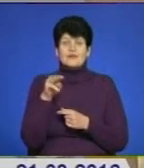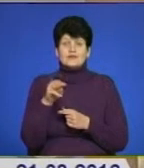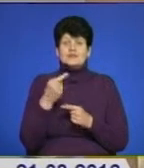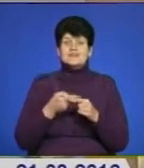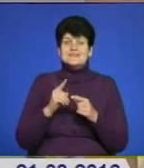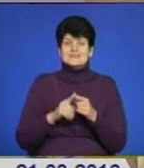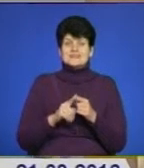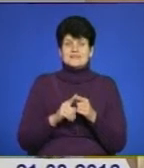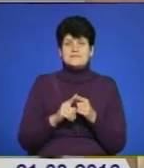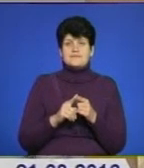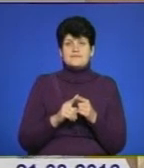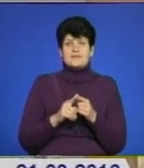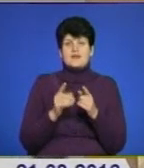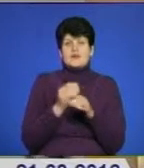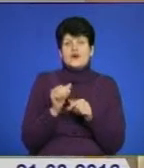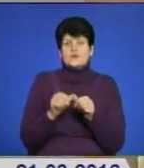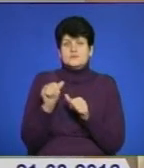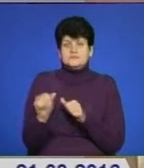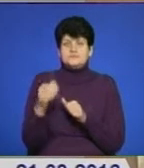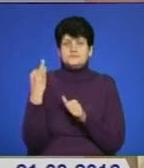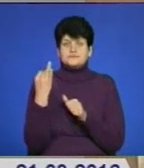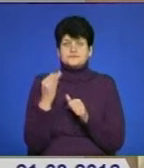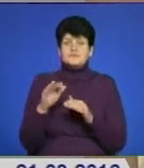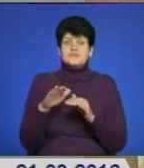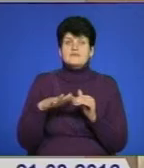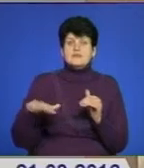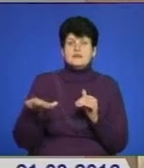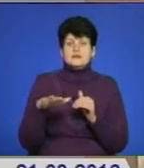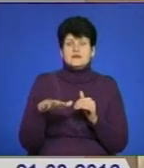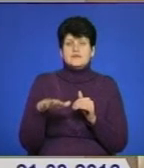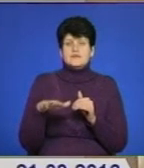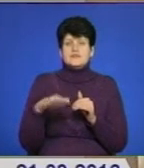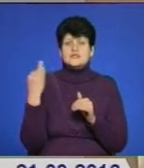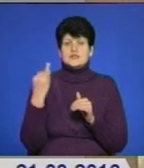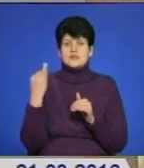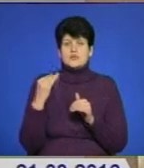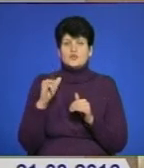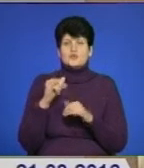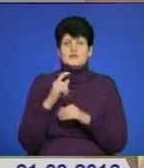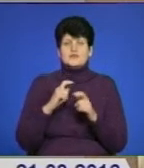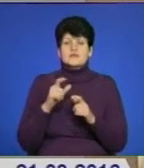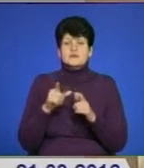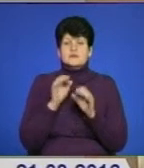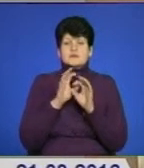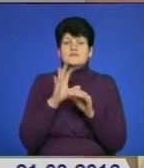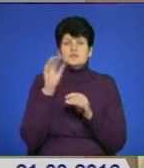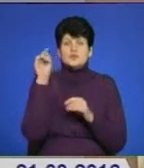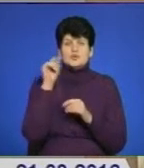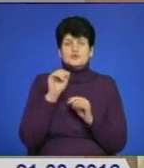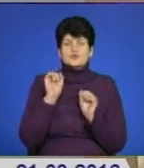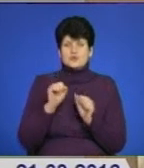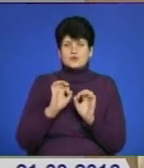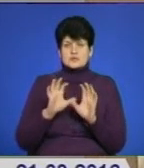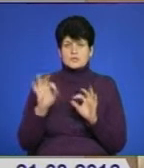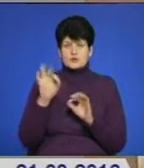історії факультету і університету. Микола Платонович коротенько торкнувся всього того, що ми могли би сказати про